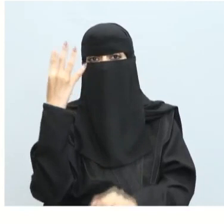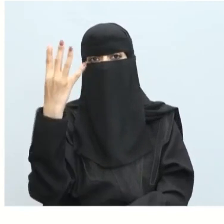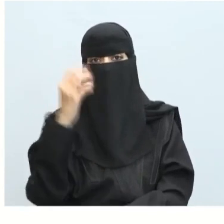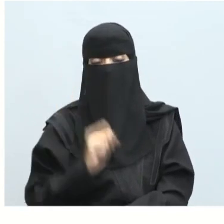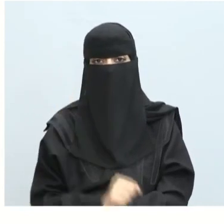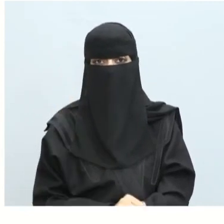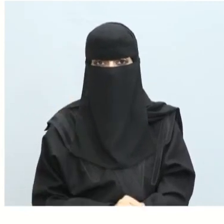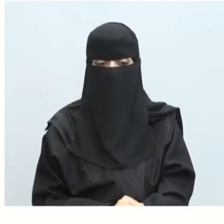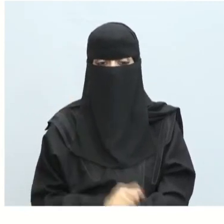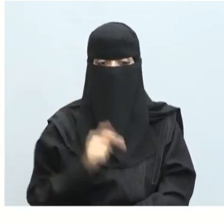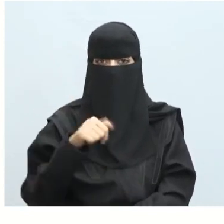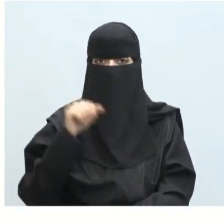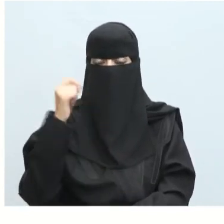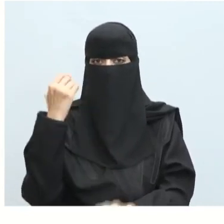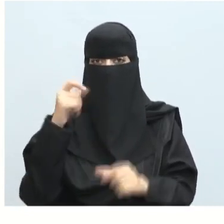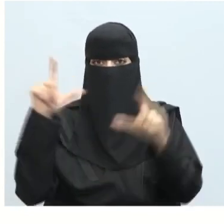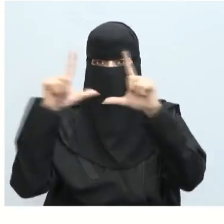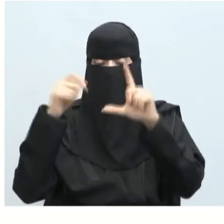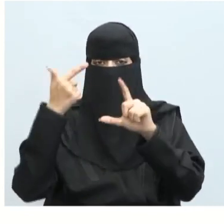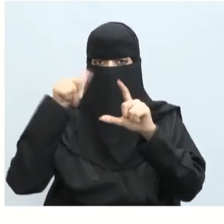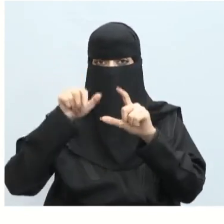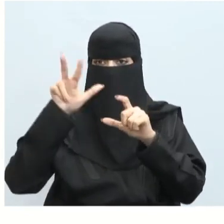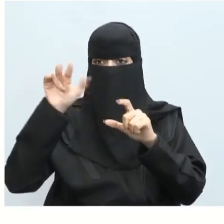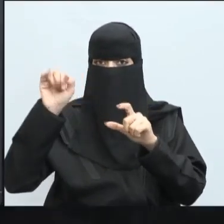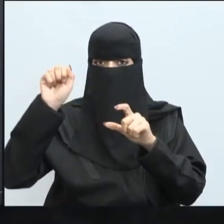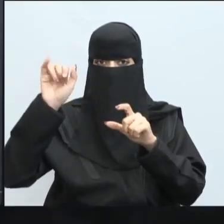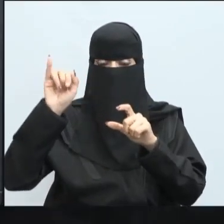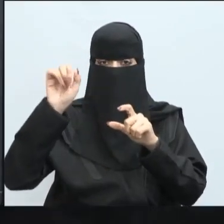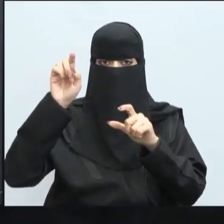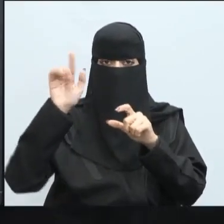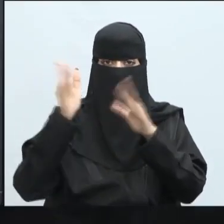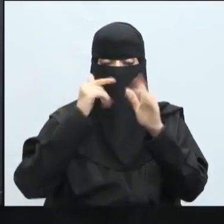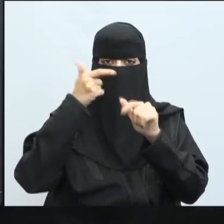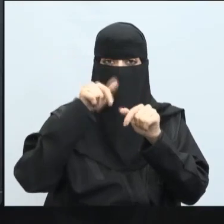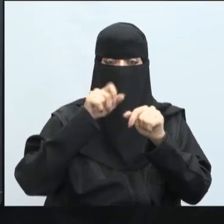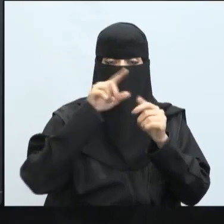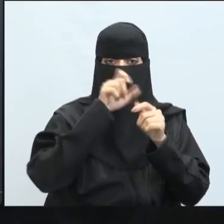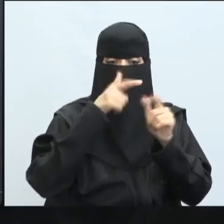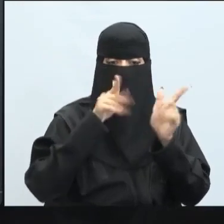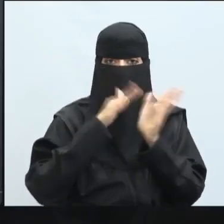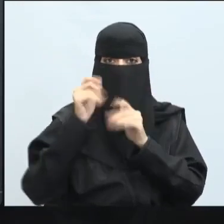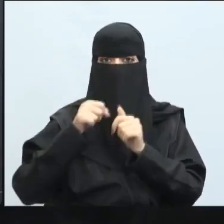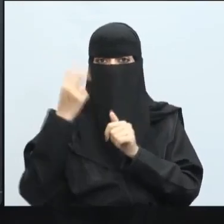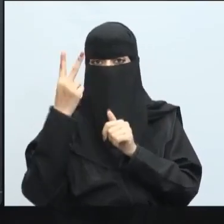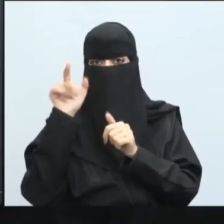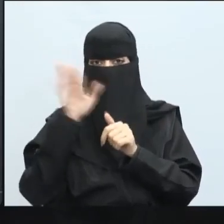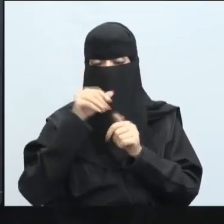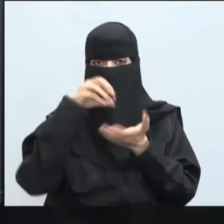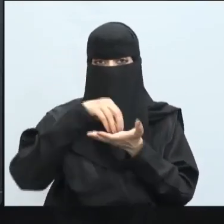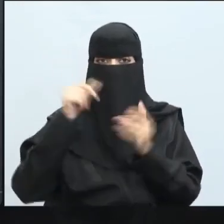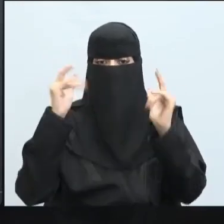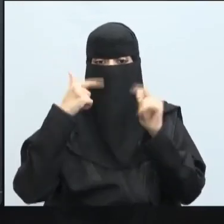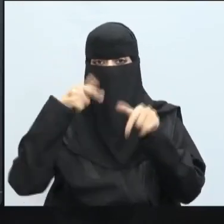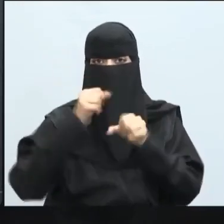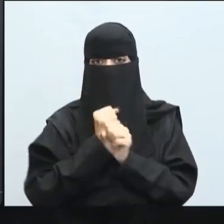إذن سيكون شاشة المصمك شاشة البوليفارد وهذه معالم الرياض وأيضاً سيحتاج إلى شاشتين لمدينة جدة ما